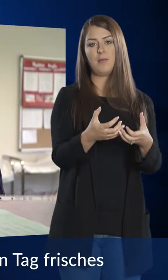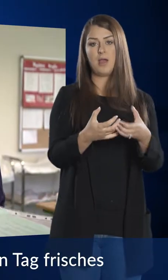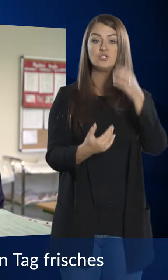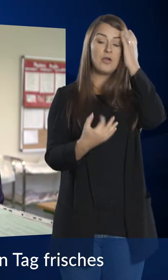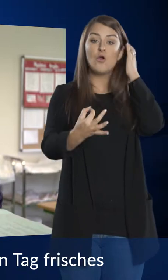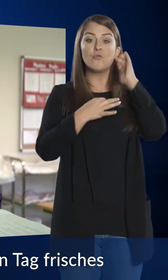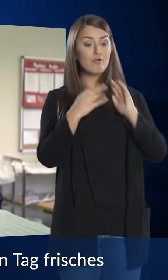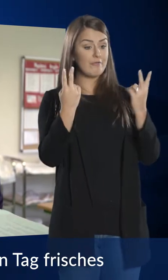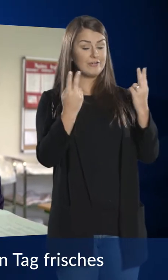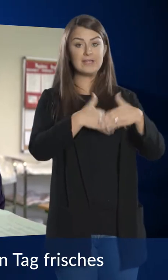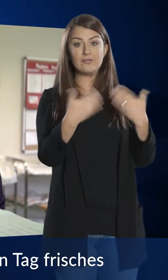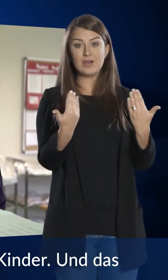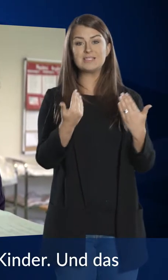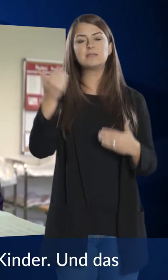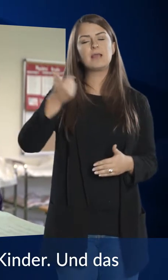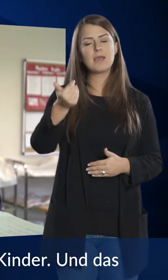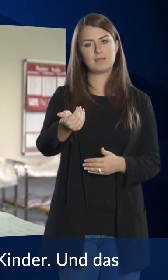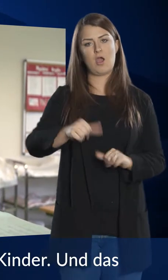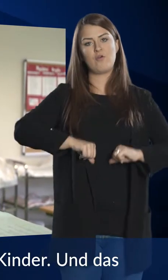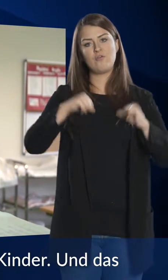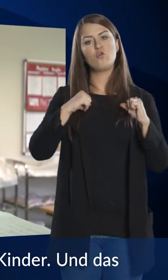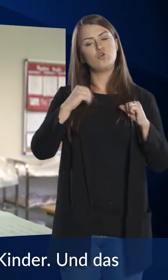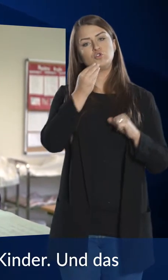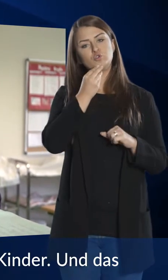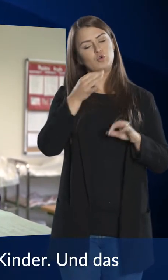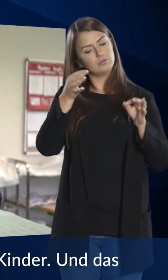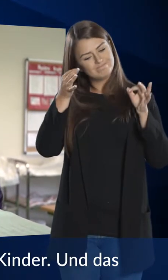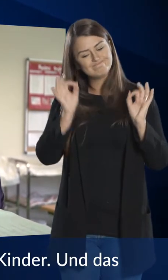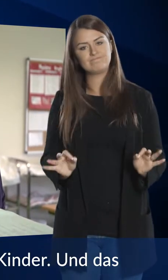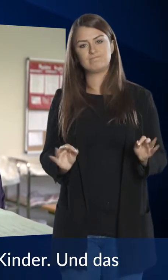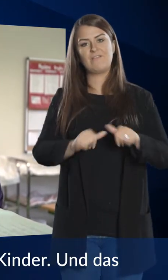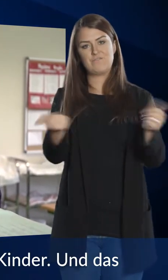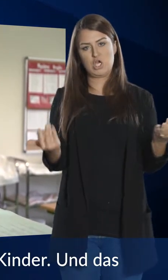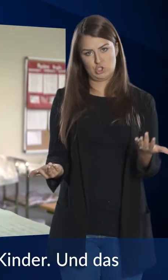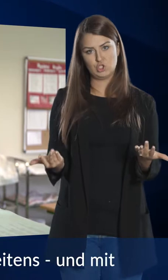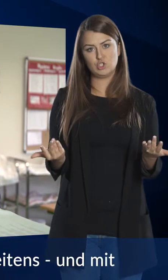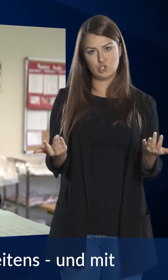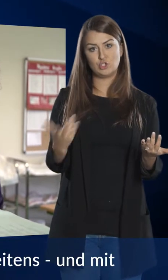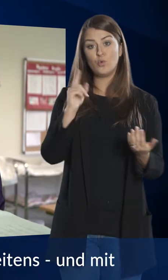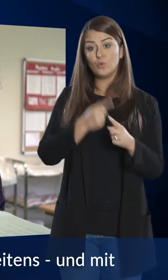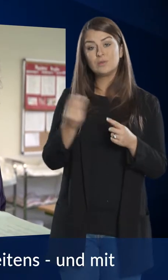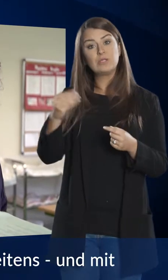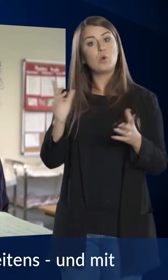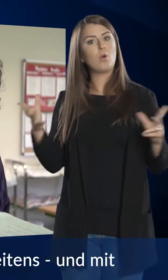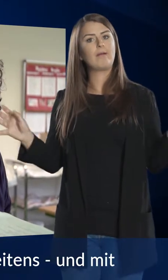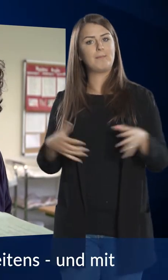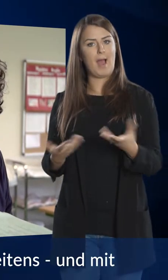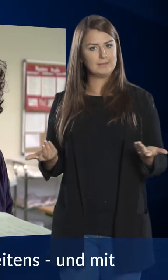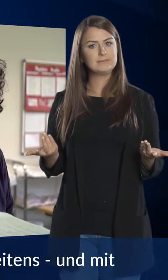uns ist, jeden Tag frisches Frühstück zu bekommen für die Kinder. Und das gemeinsame